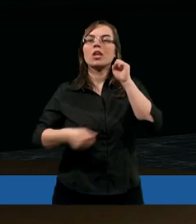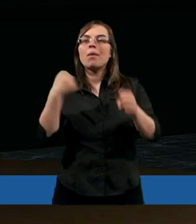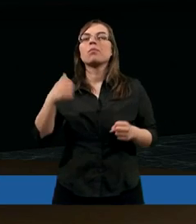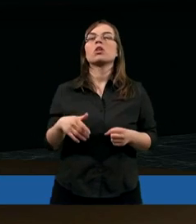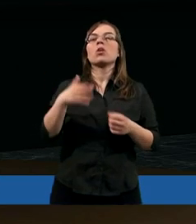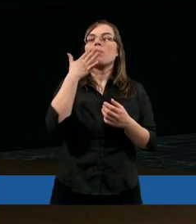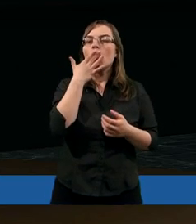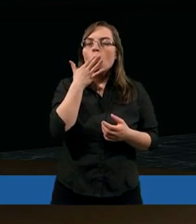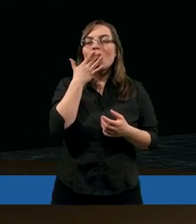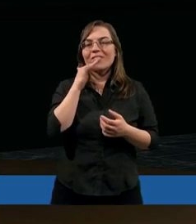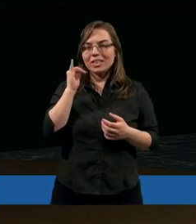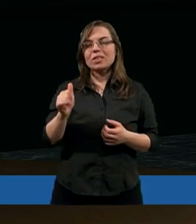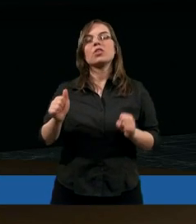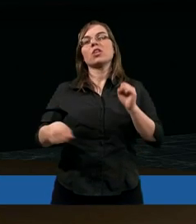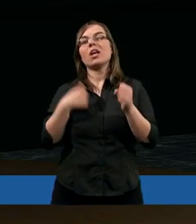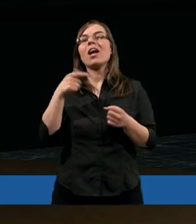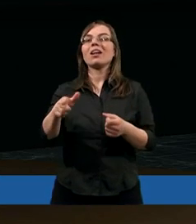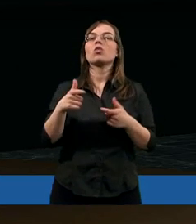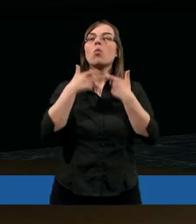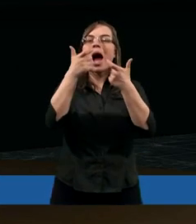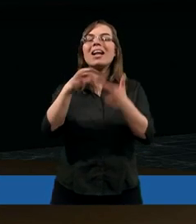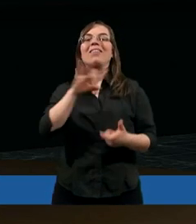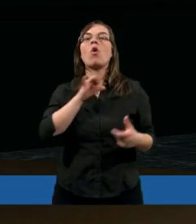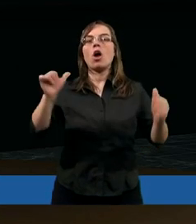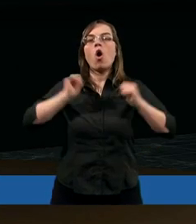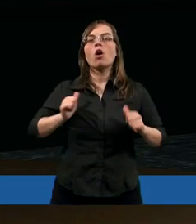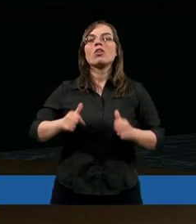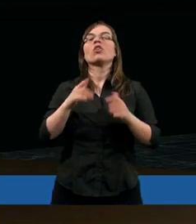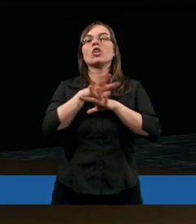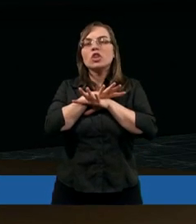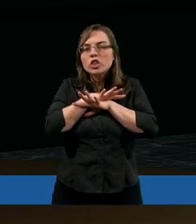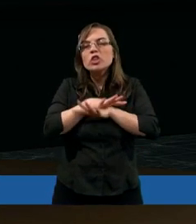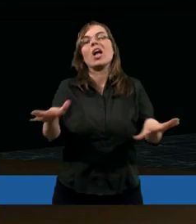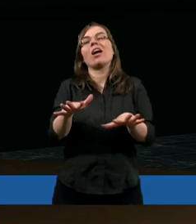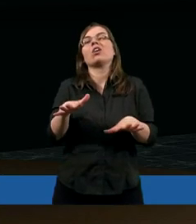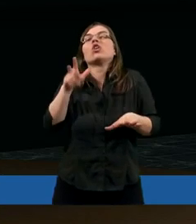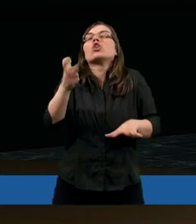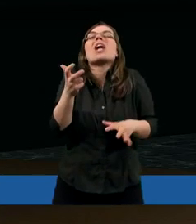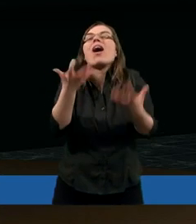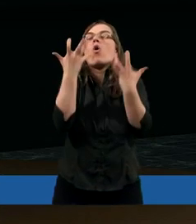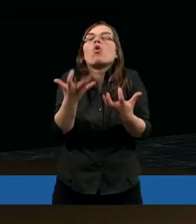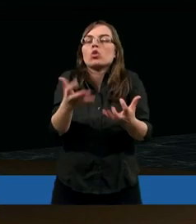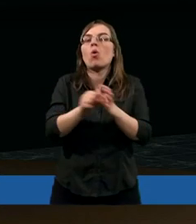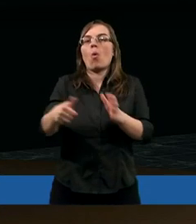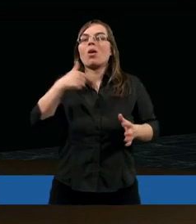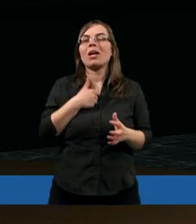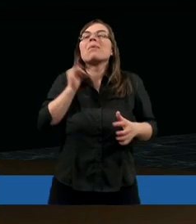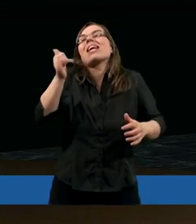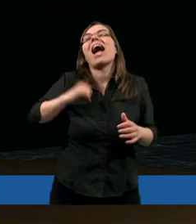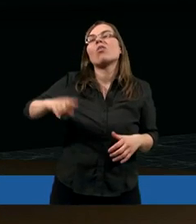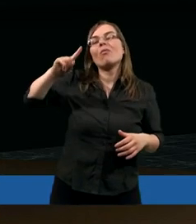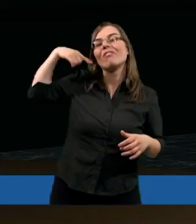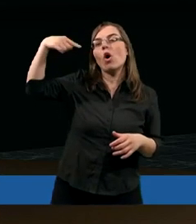żeby mówili, żeby mi zgłaszali swoje oczekiwania szczerze. Czego chcą ode mnie? Jak sobie